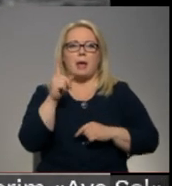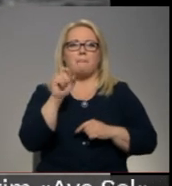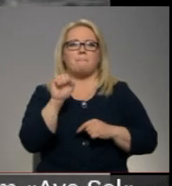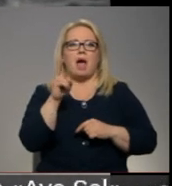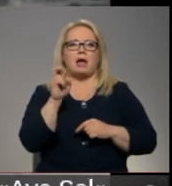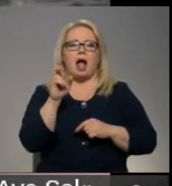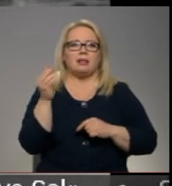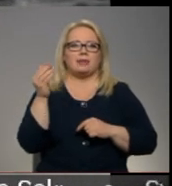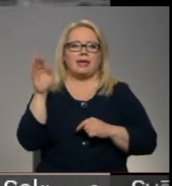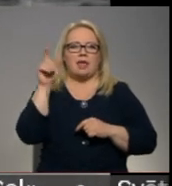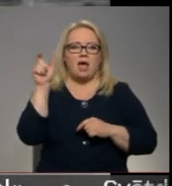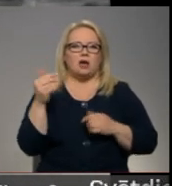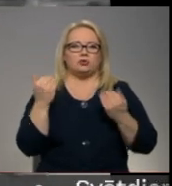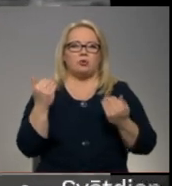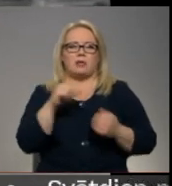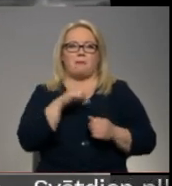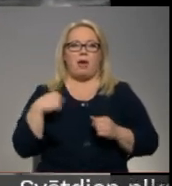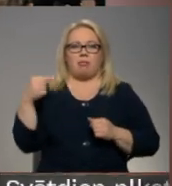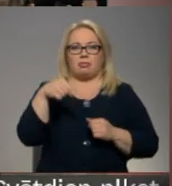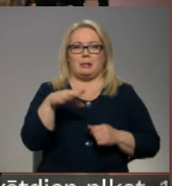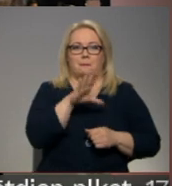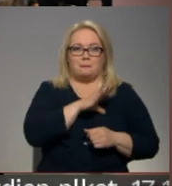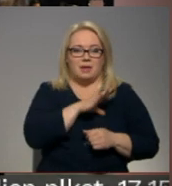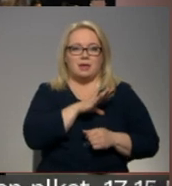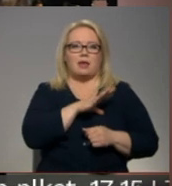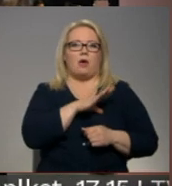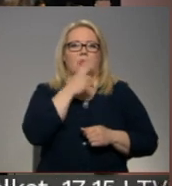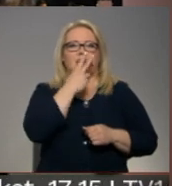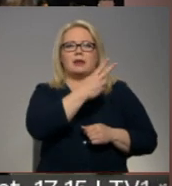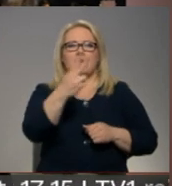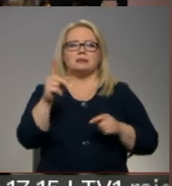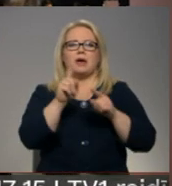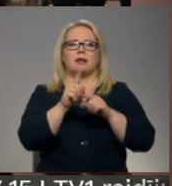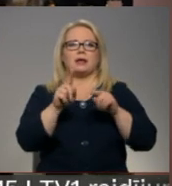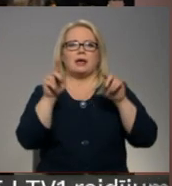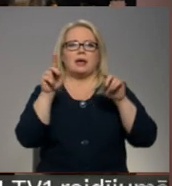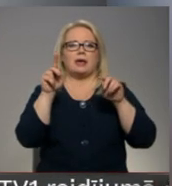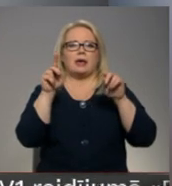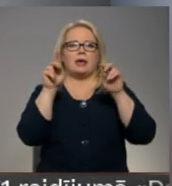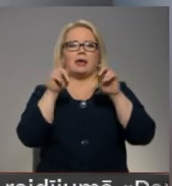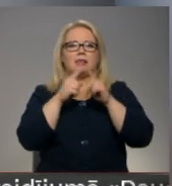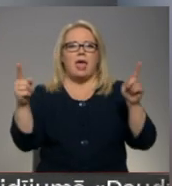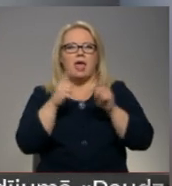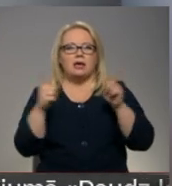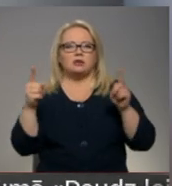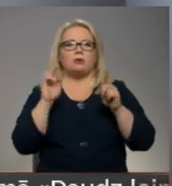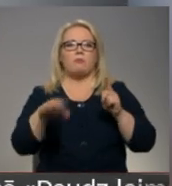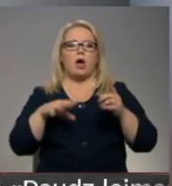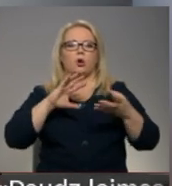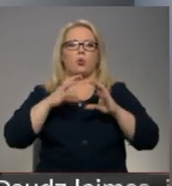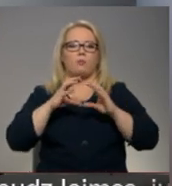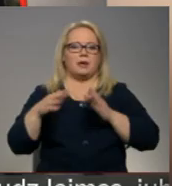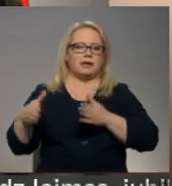šodien jau pati šeit pabija Pompidū centrā un redzēja arī testu savai filmai par rubika ceļu, ko ir